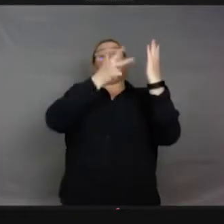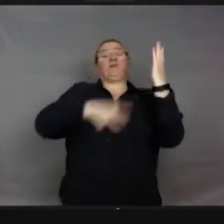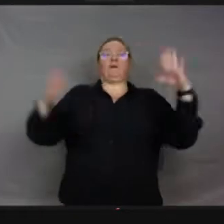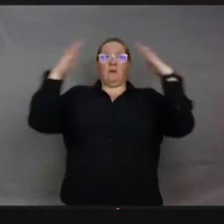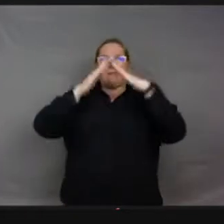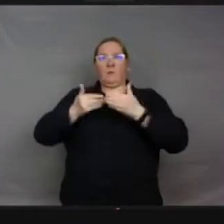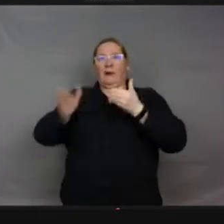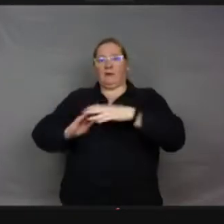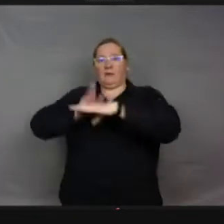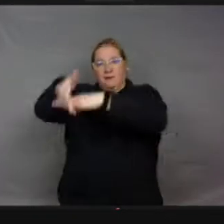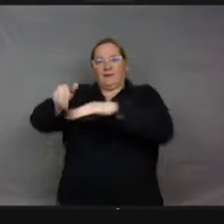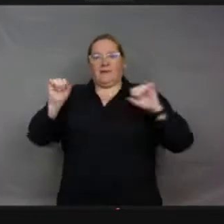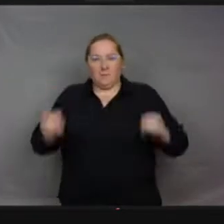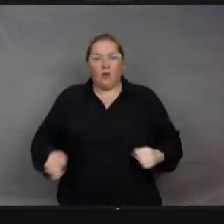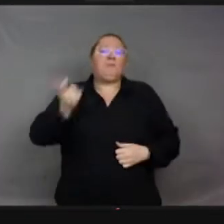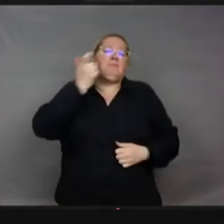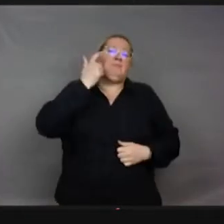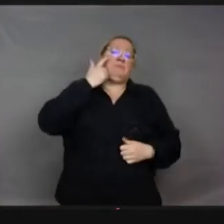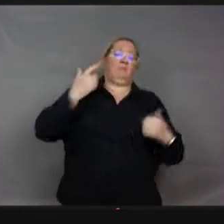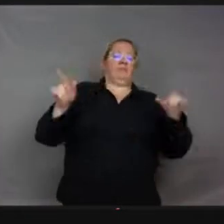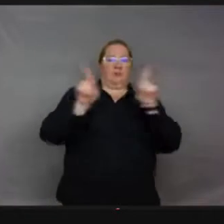de plus en plus avec l'arrivée des coccinelles arlequins